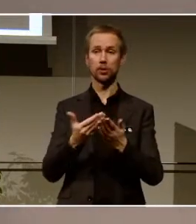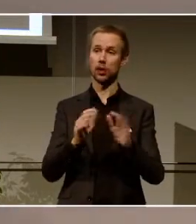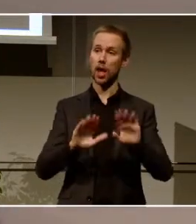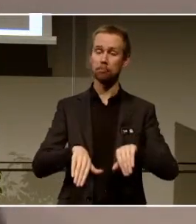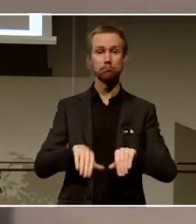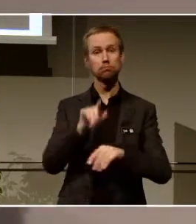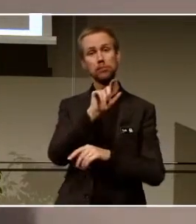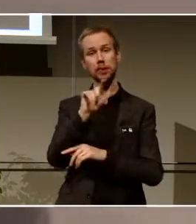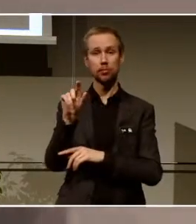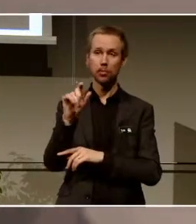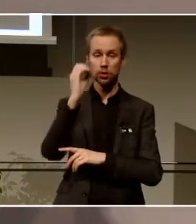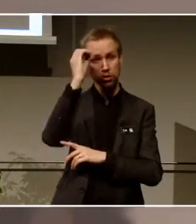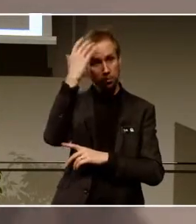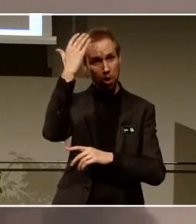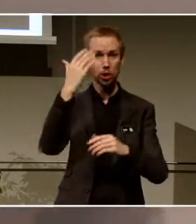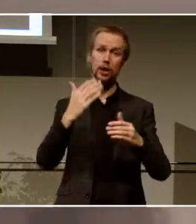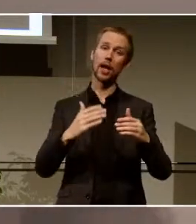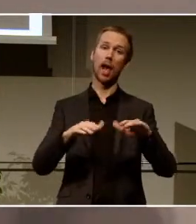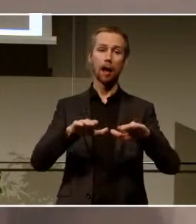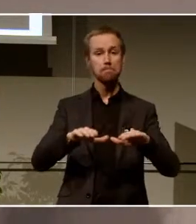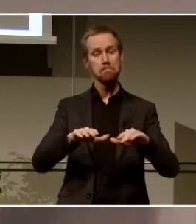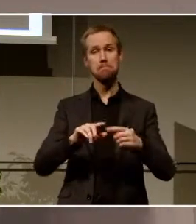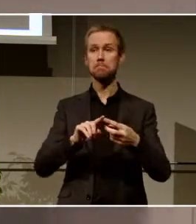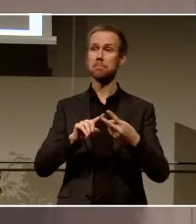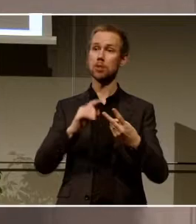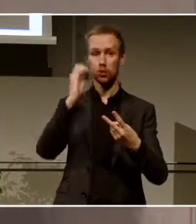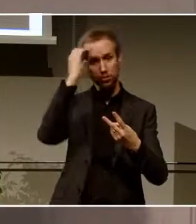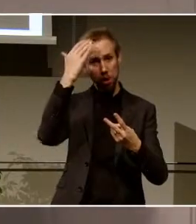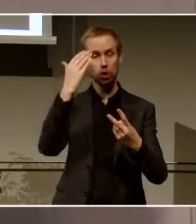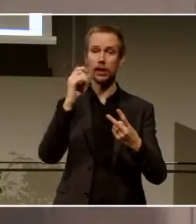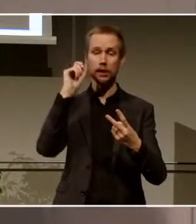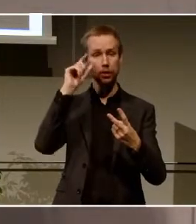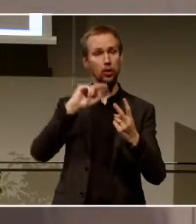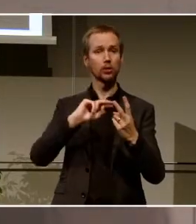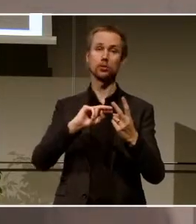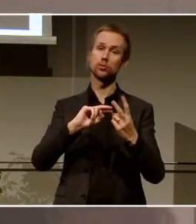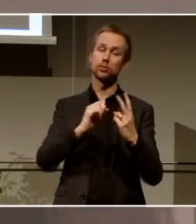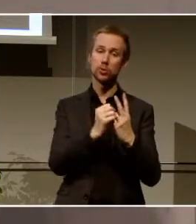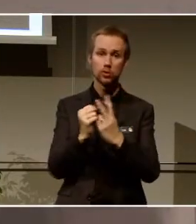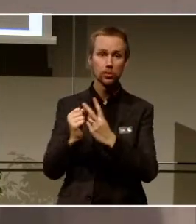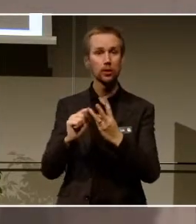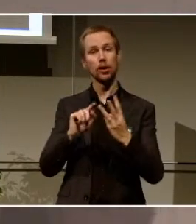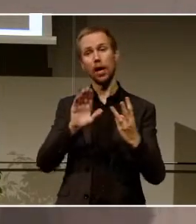hem och smarta digitala prylar. Vi har haft en dag kring demokrati och delaktighet.